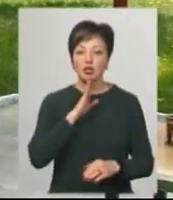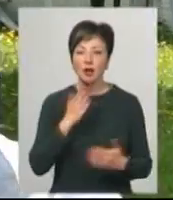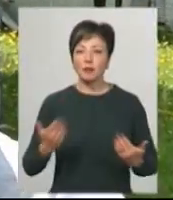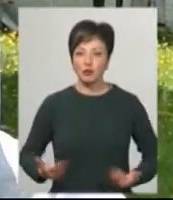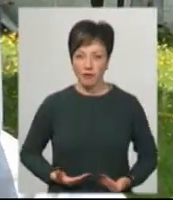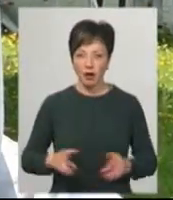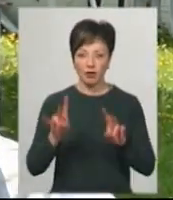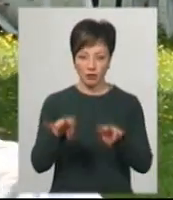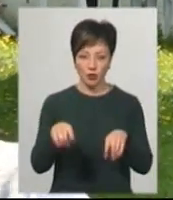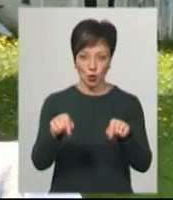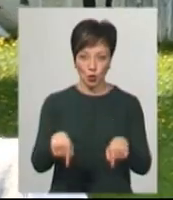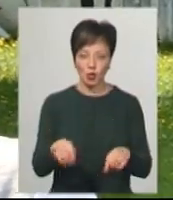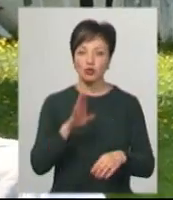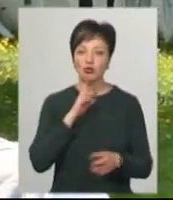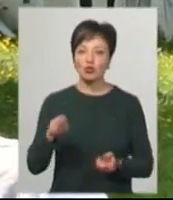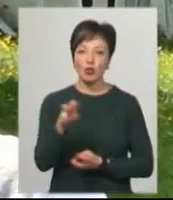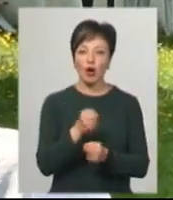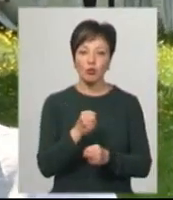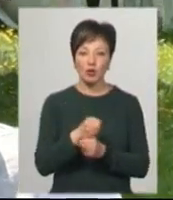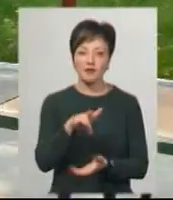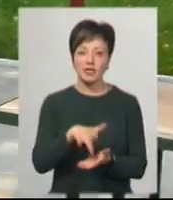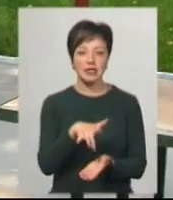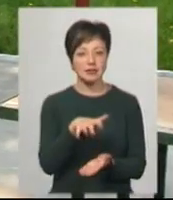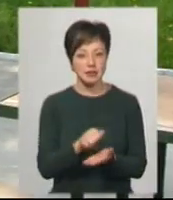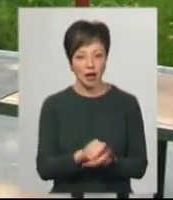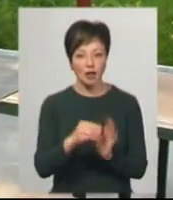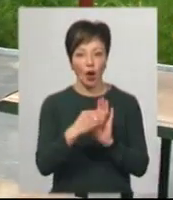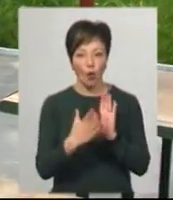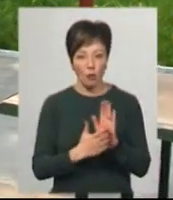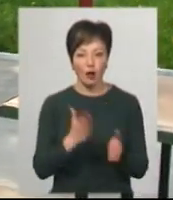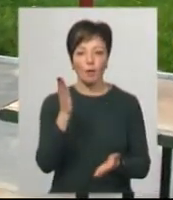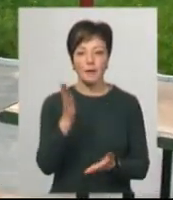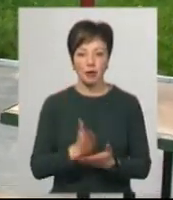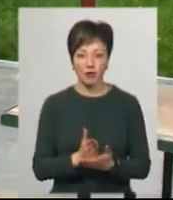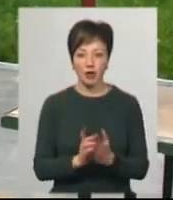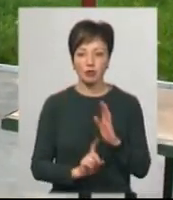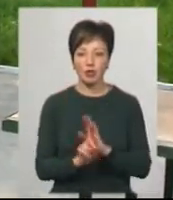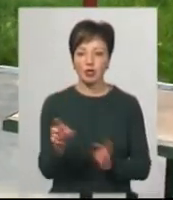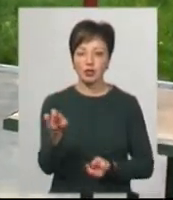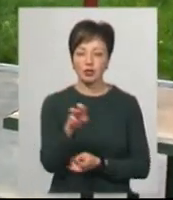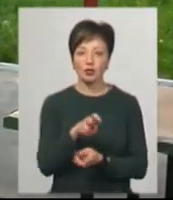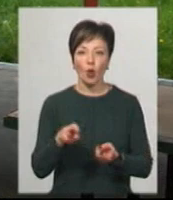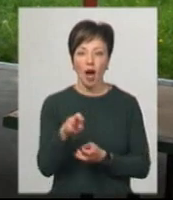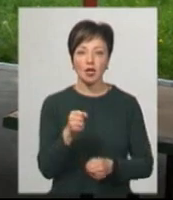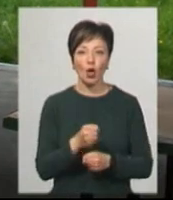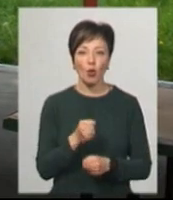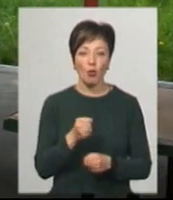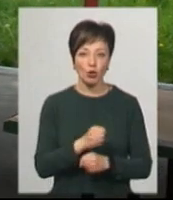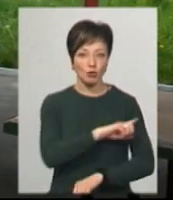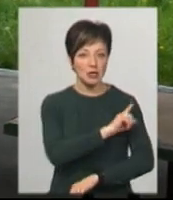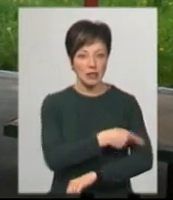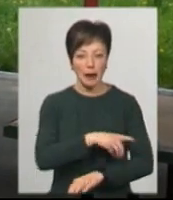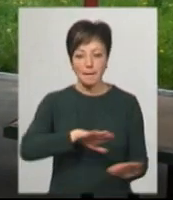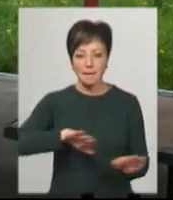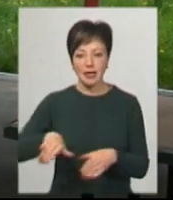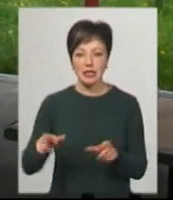нічного перебування. Жінка каже, шукає роботу і в центрі зайнятості на обліку перебуває. Почала посилено шукати роботу